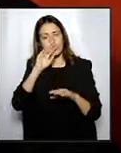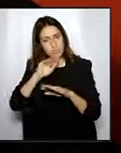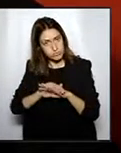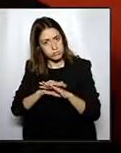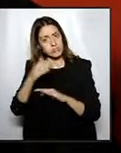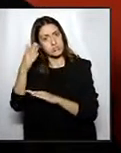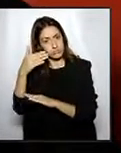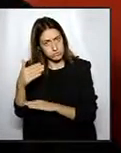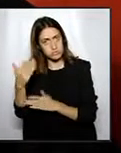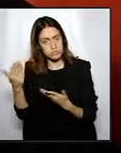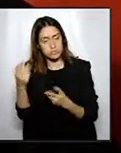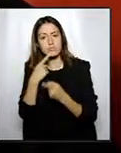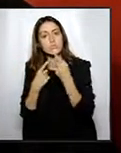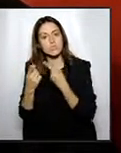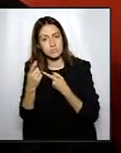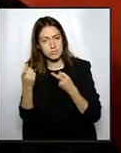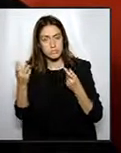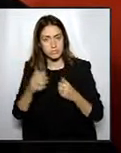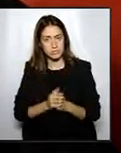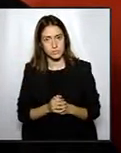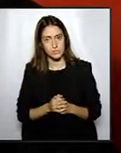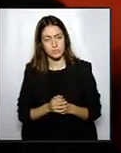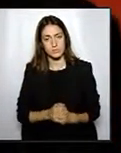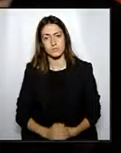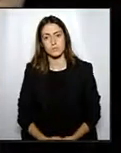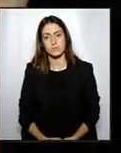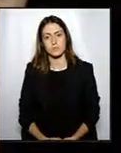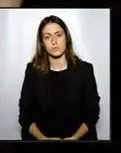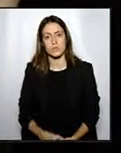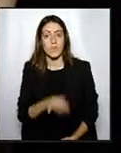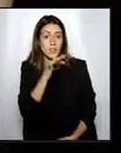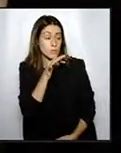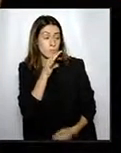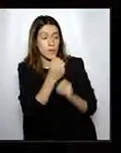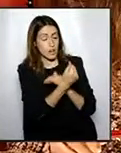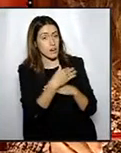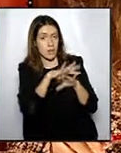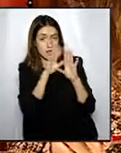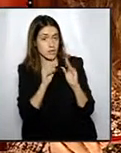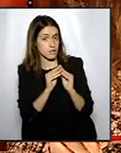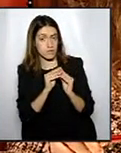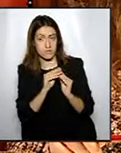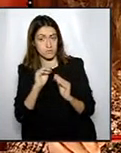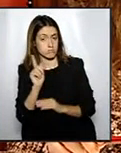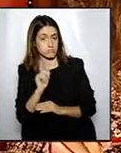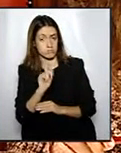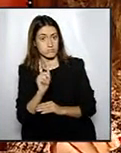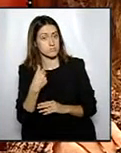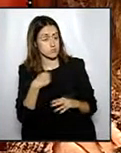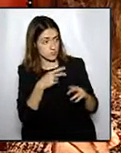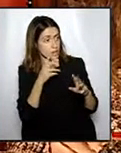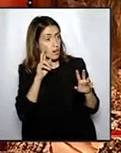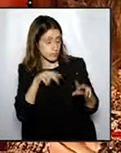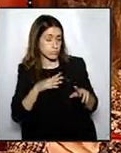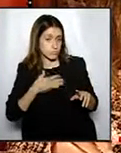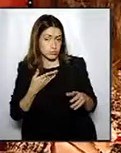i posarà la bandera espanyola al boc de l'ajuntament de Vic? De moment encara no ens ha arribat aquí a l'última sentència, com diu vostè, tard o